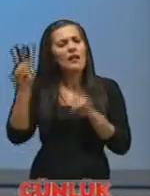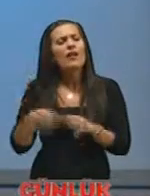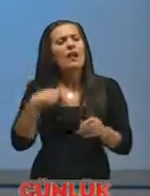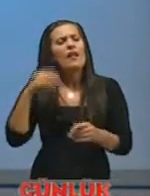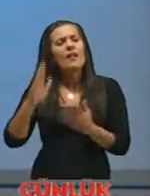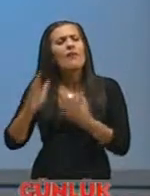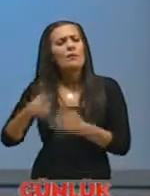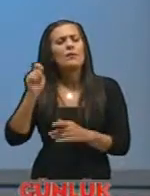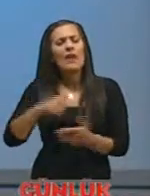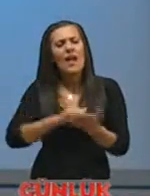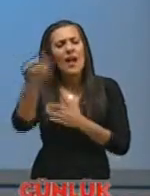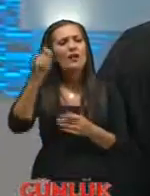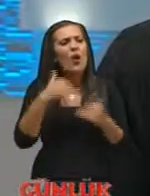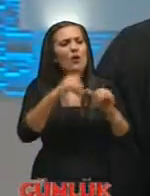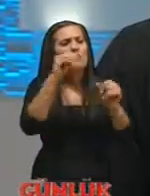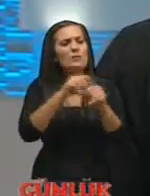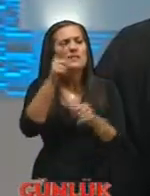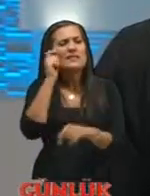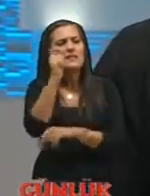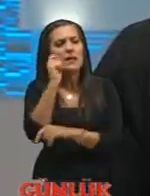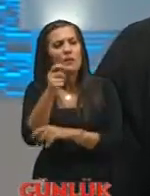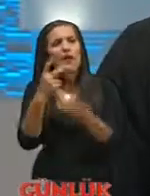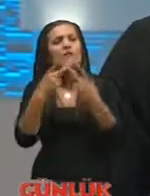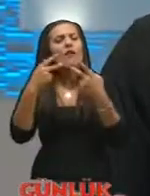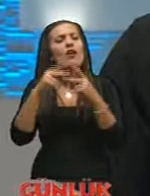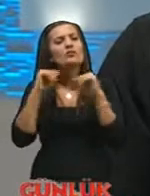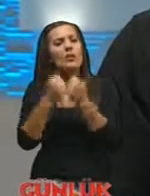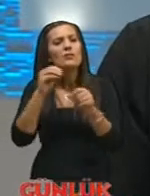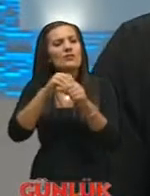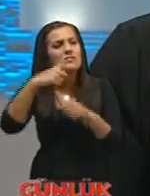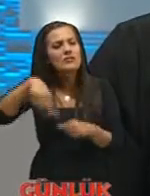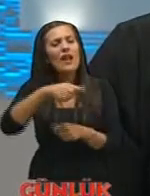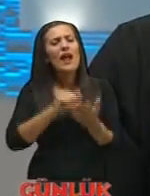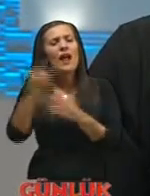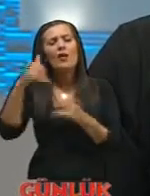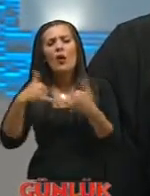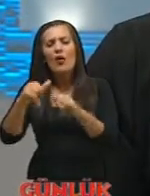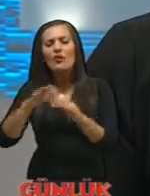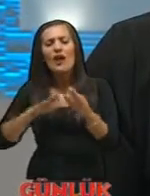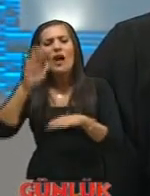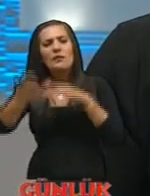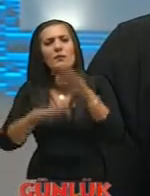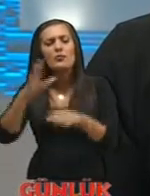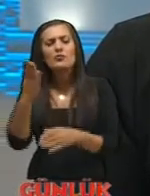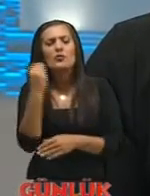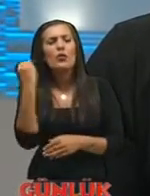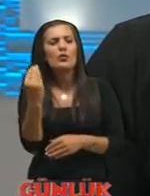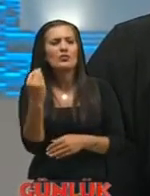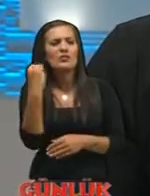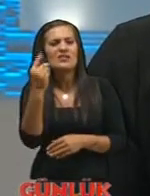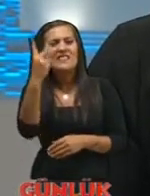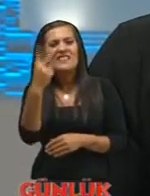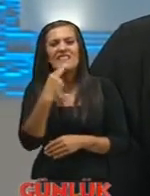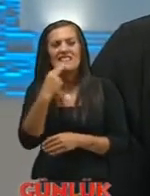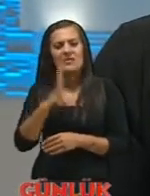yani bizim her oyunumuz zaten bir seminer bir workshop her oyun aşaması şu anda çok cici iki tane kızımız